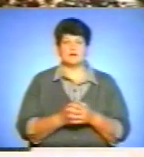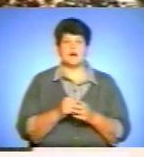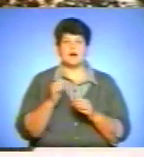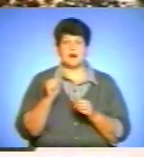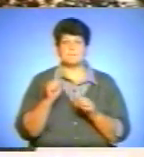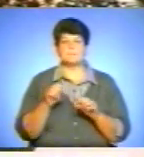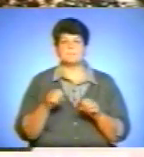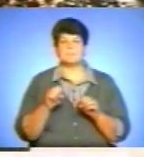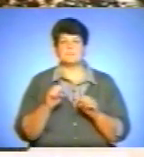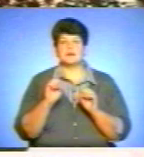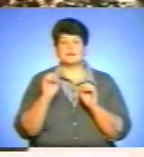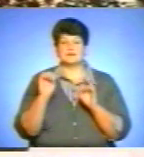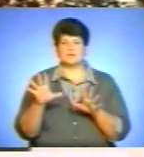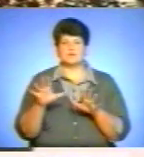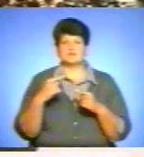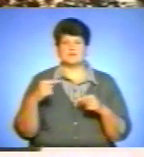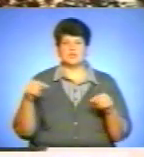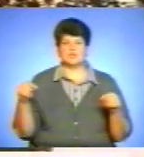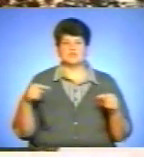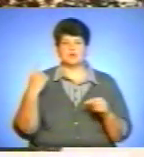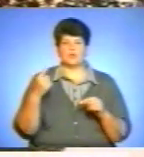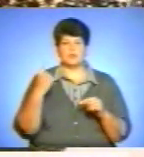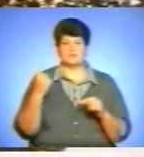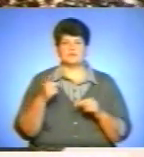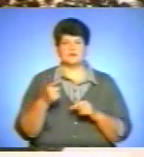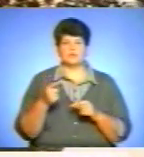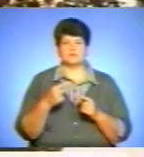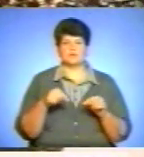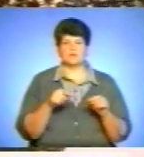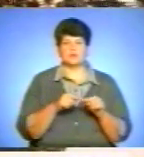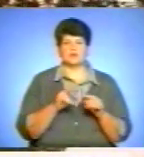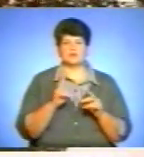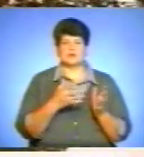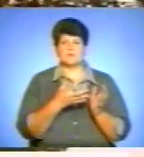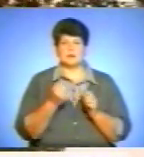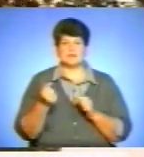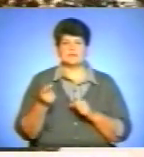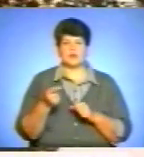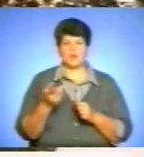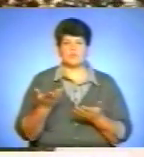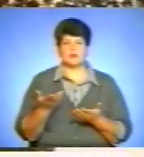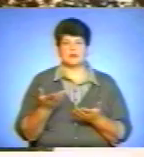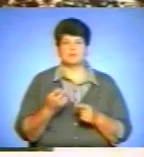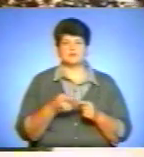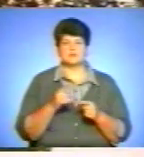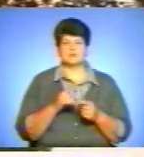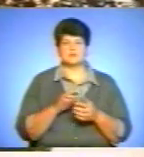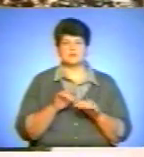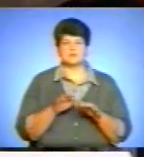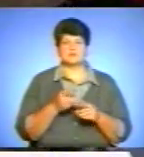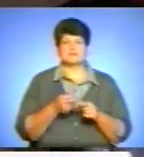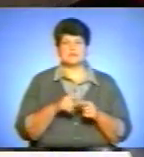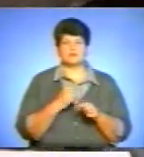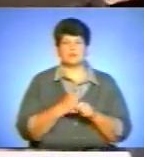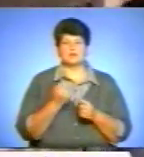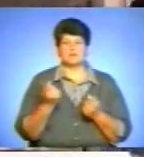Передаються тварини в інші області, в Тернопільську область. Хтось збере з Тернополя цих тварин, про це цієї роботи мало, на жаль.